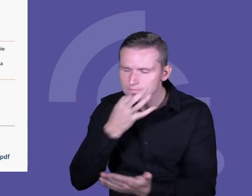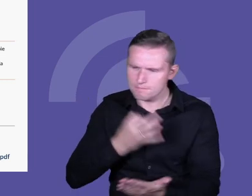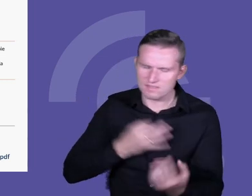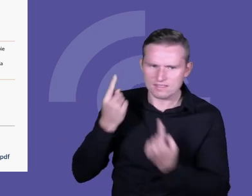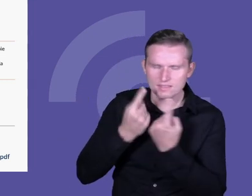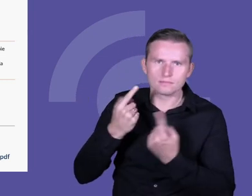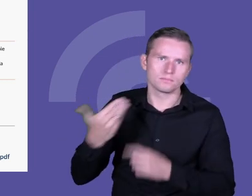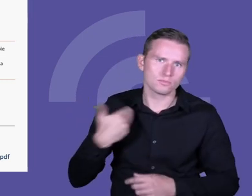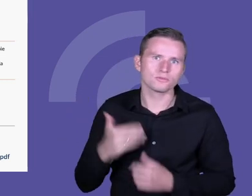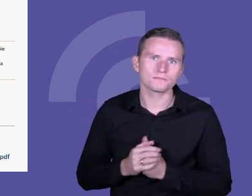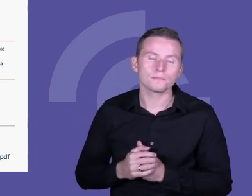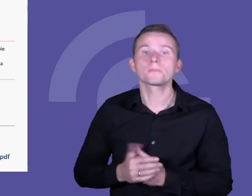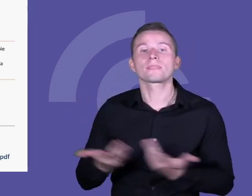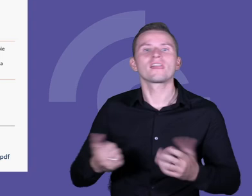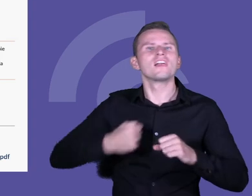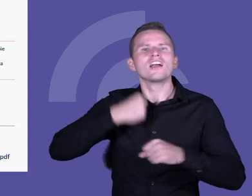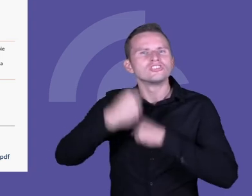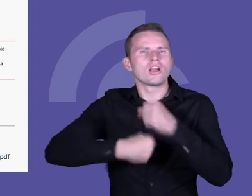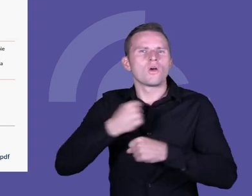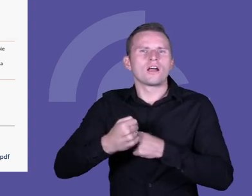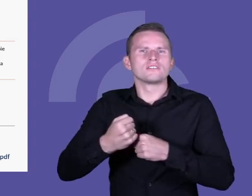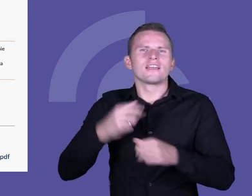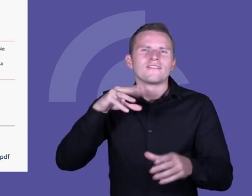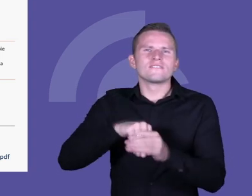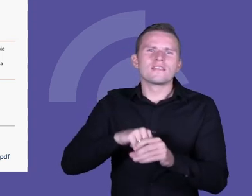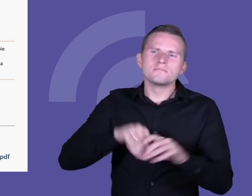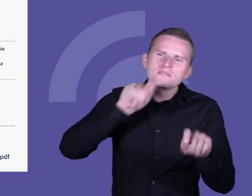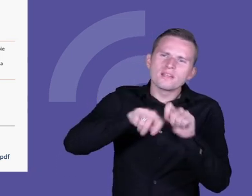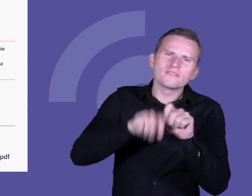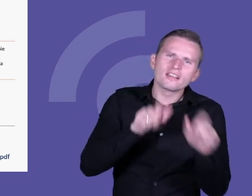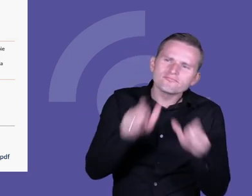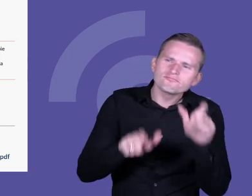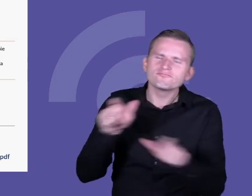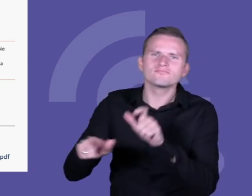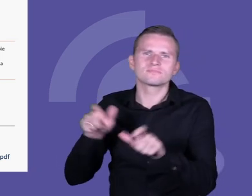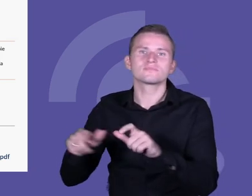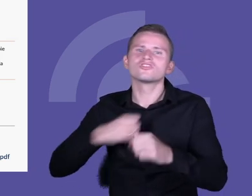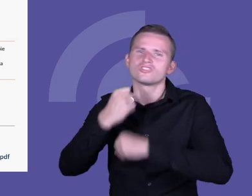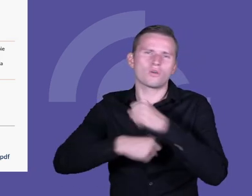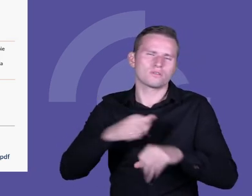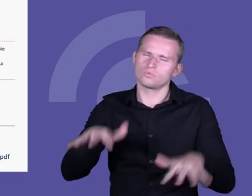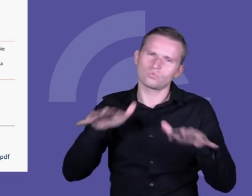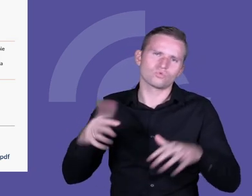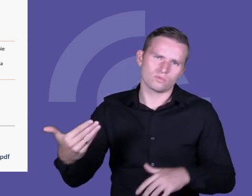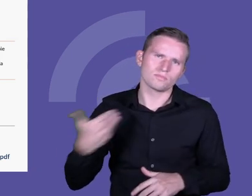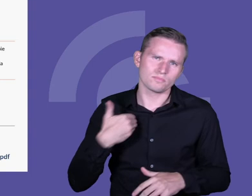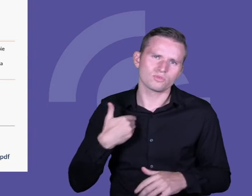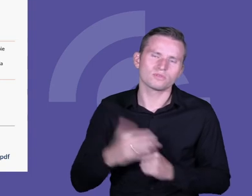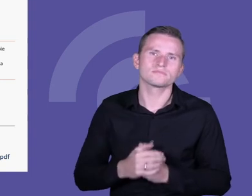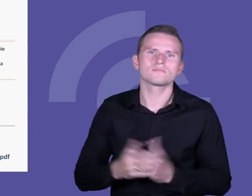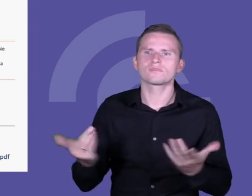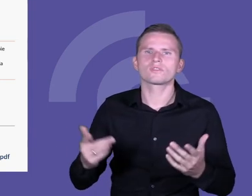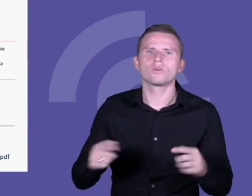działań związanych z monitorowaniem, sprawdzaniem mamy, mieliśmy bardzo dużo, roboto i linii